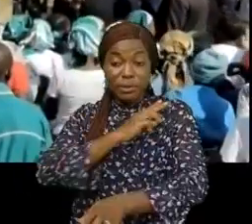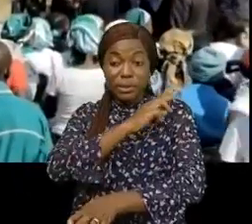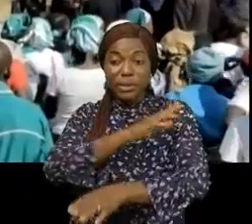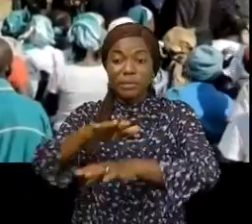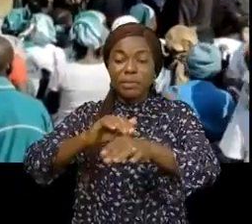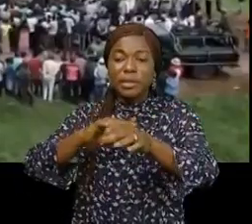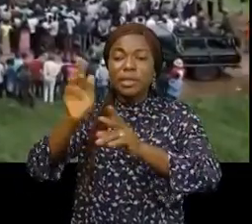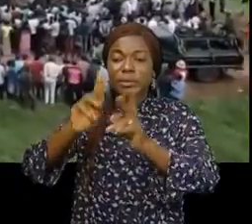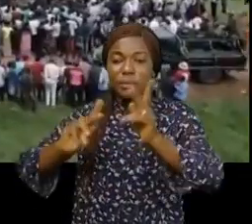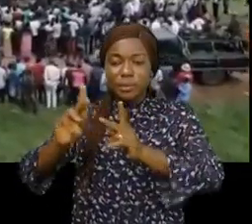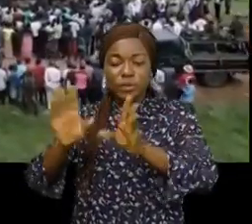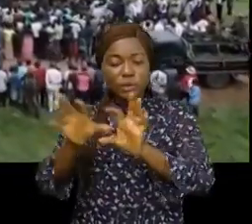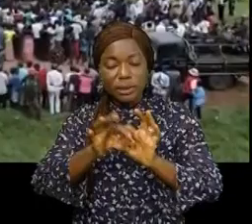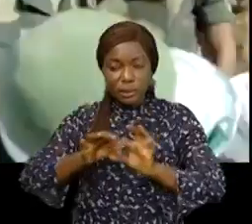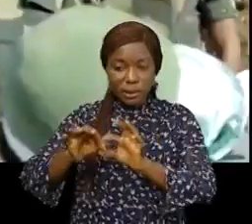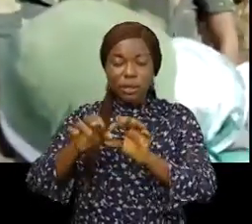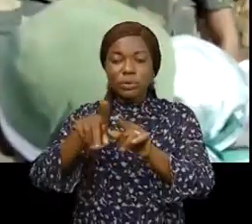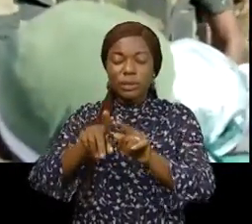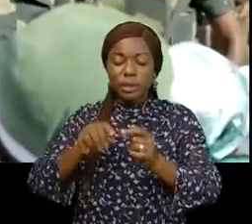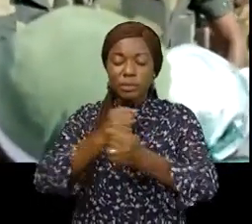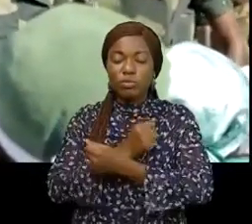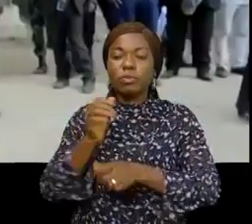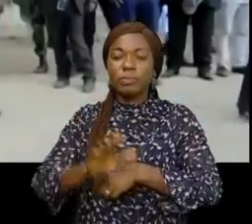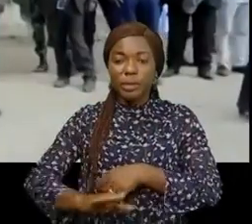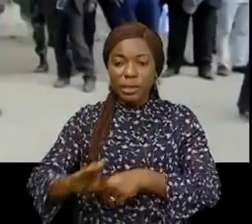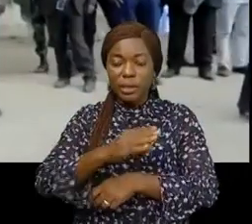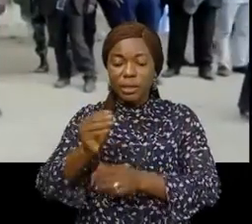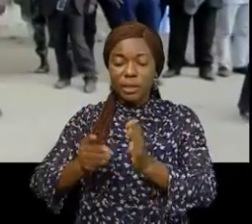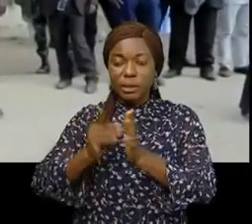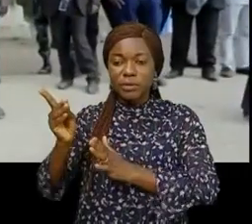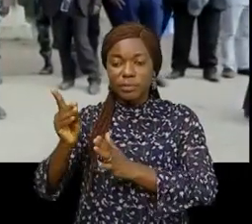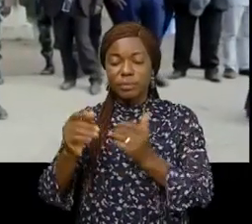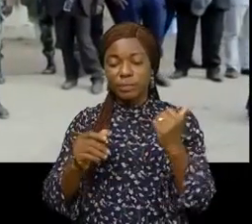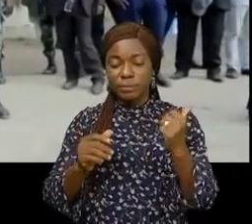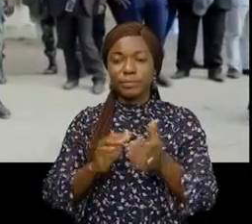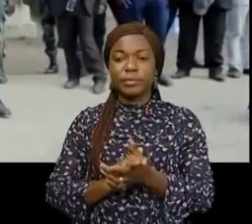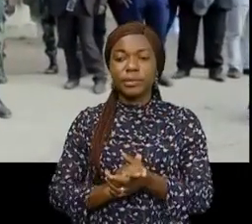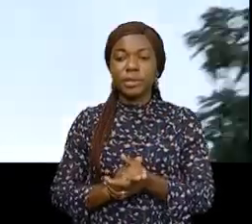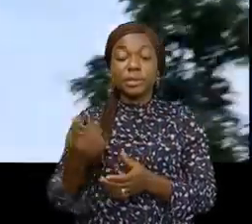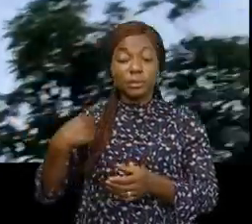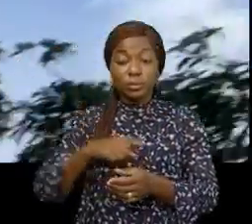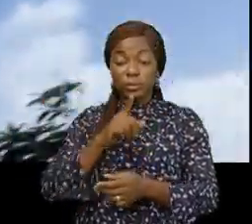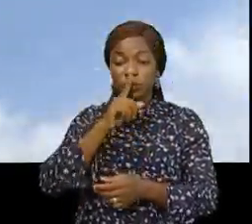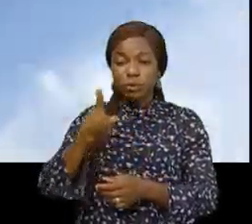population à l'inité, au patriotisme, pour le développement. Les entités doivent aller j'assumer tout qu'on déterminer.